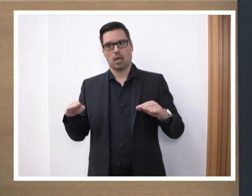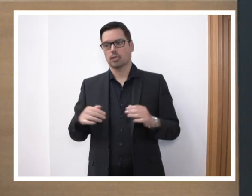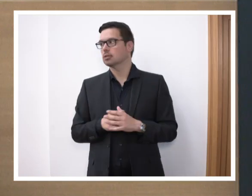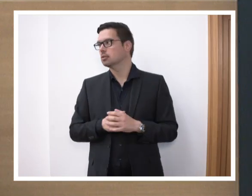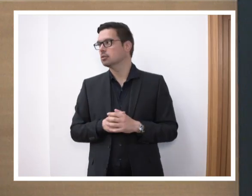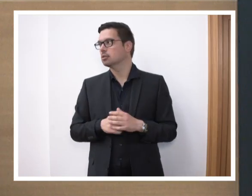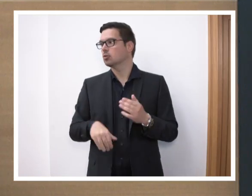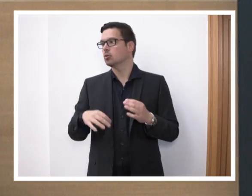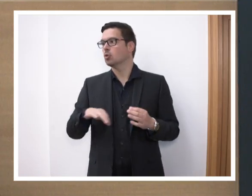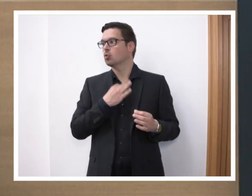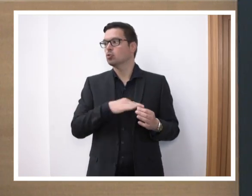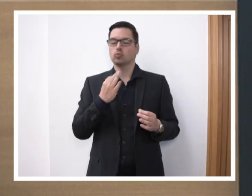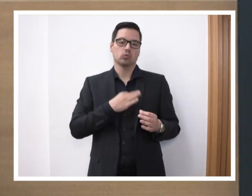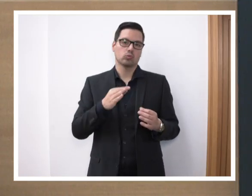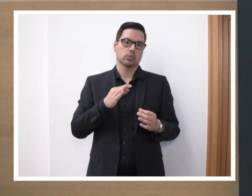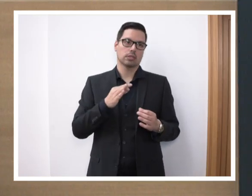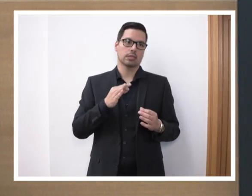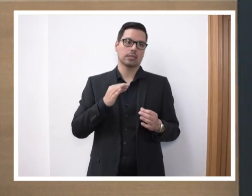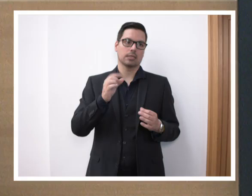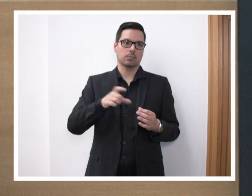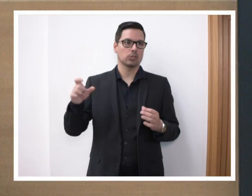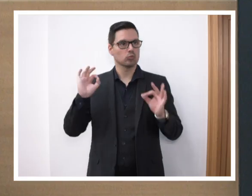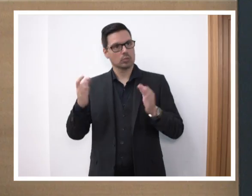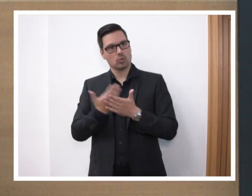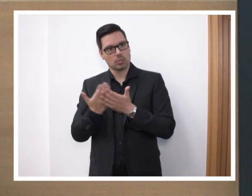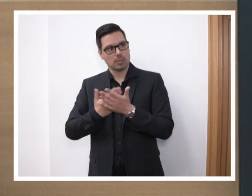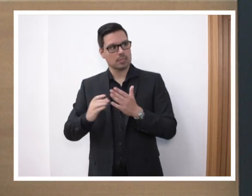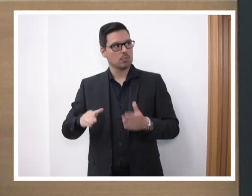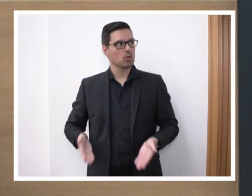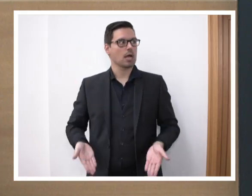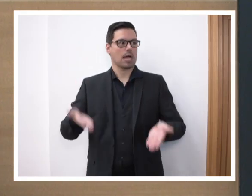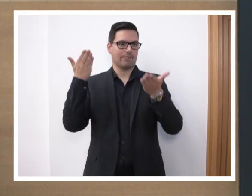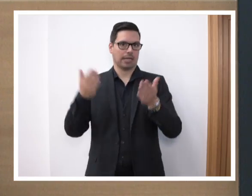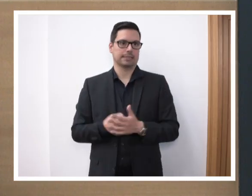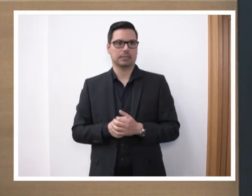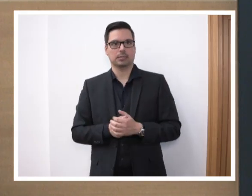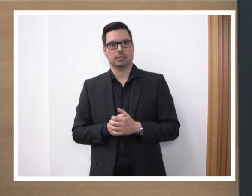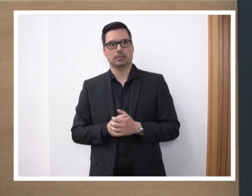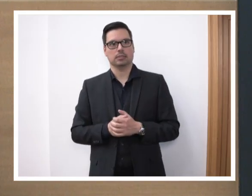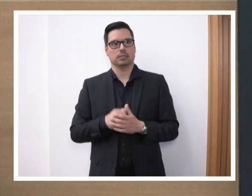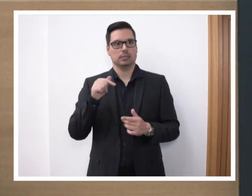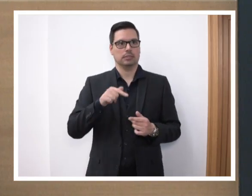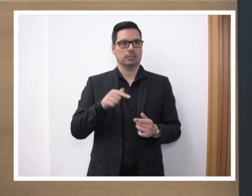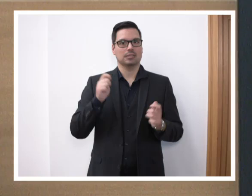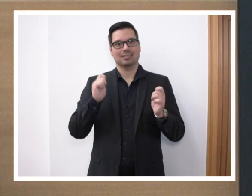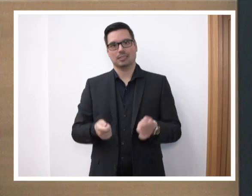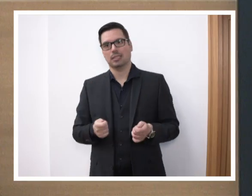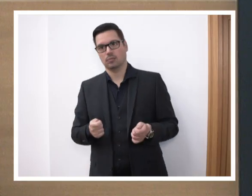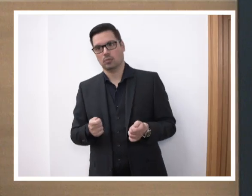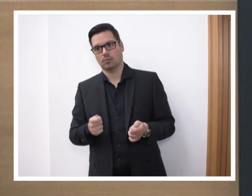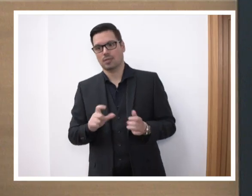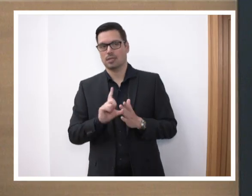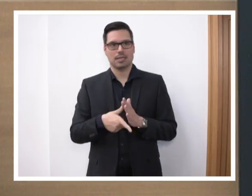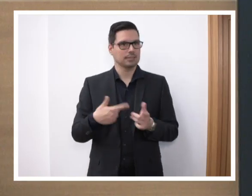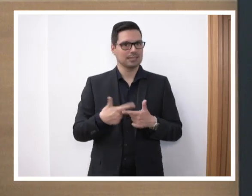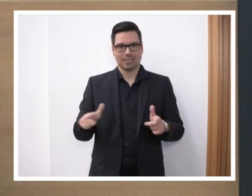auf der junge Menschen zu mündigen, verantwortungsvollen und gut ausgebildeten Bürgern heranwachsen könnten. Dieser Gesetzentwurf leistet erneut